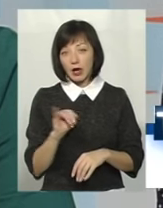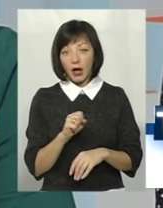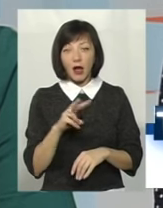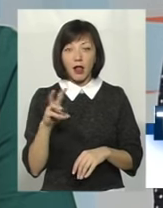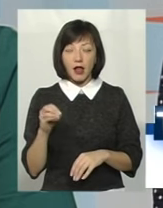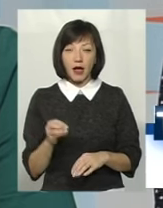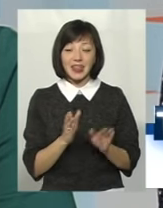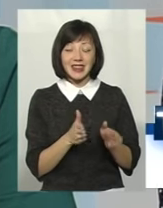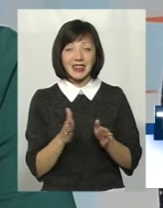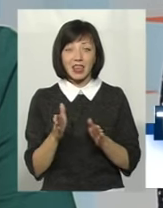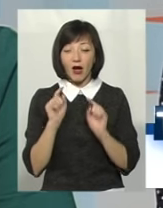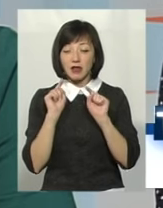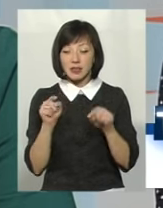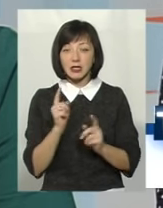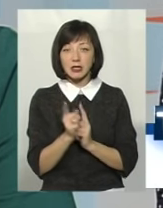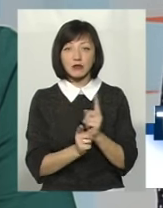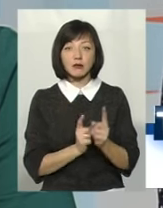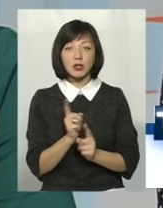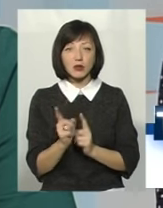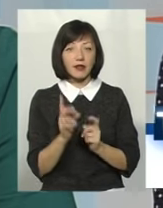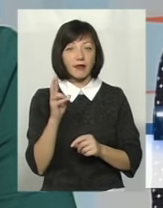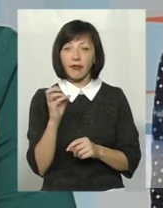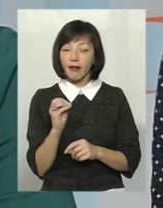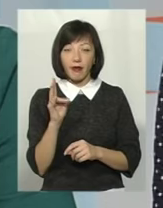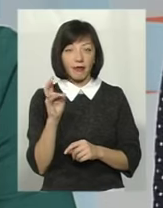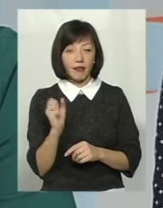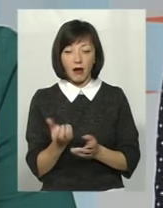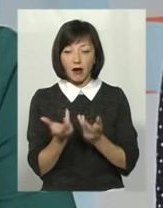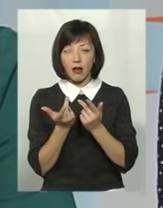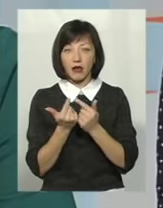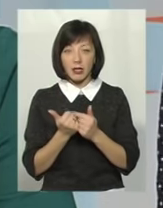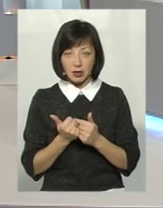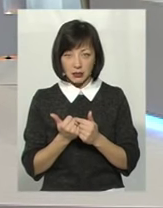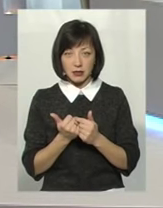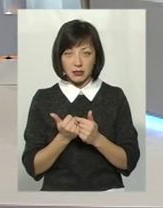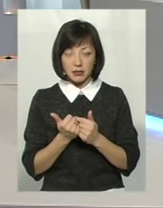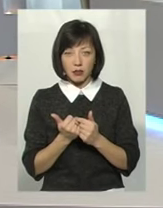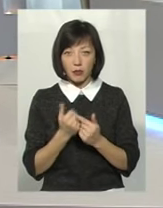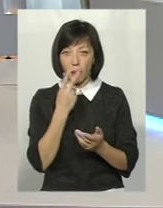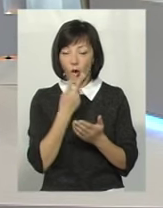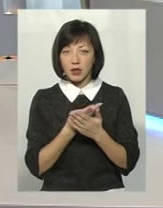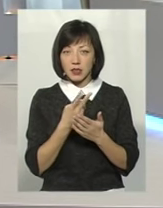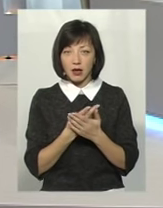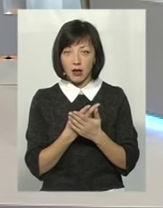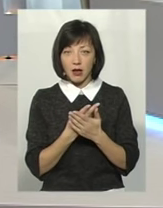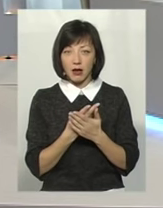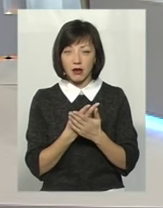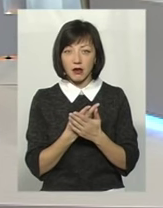акцент змінюється не на кількісного показника, він